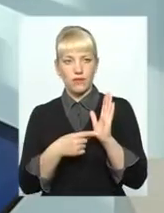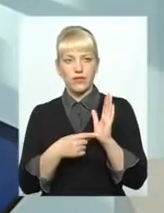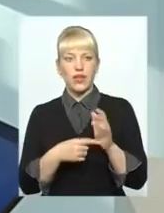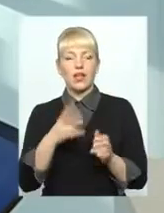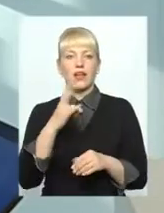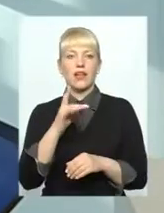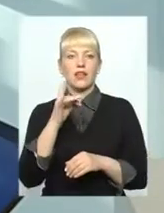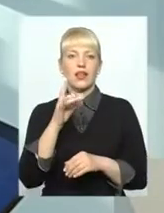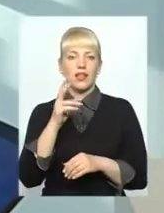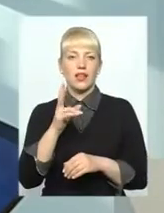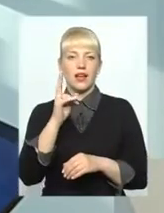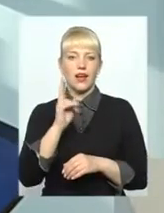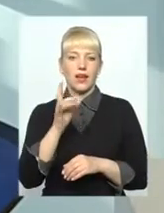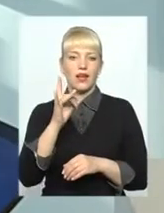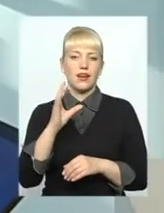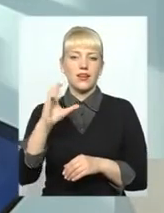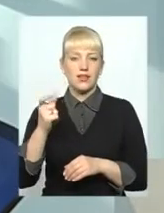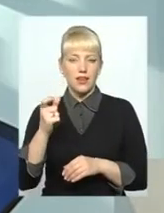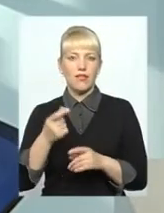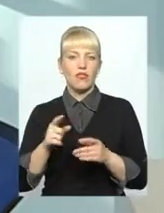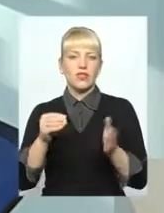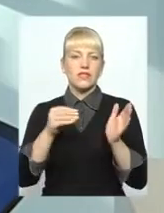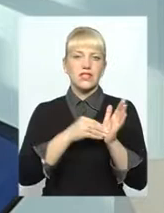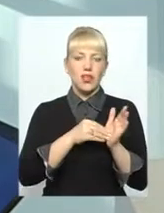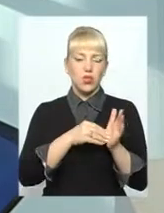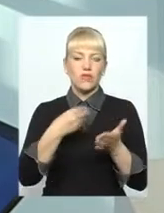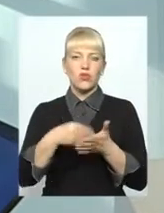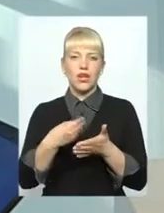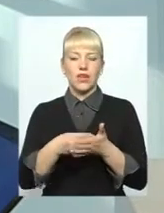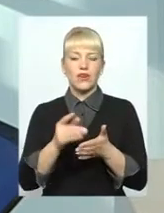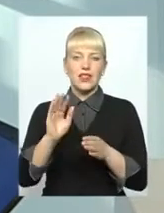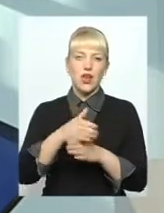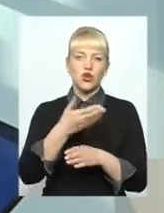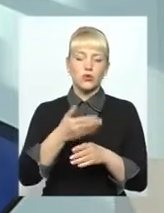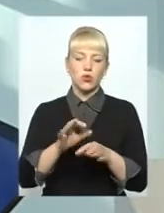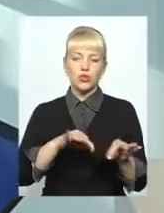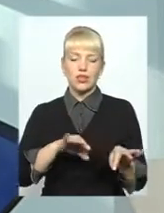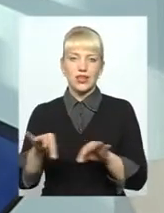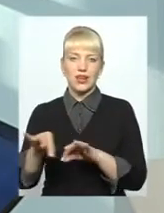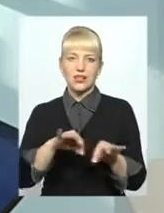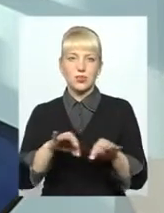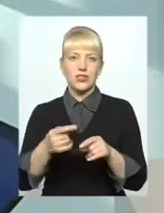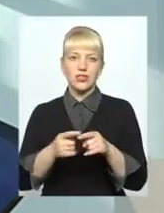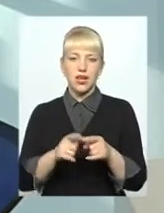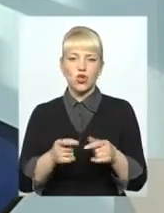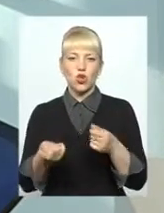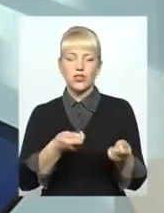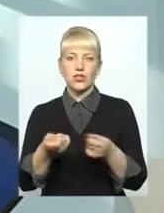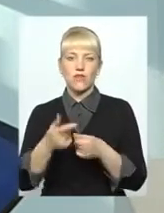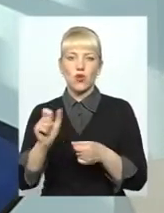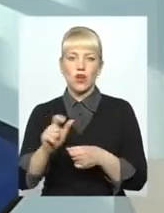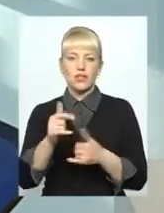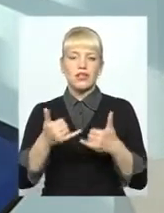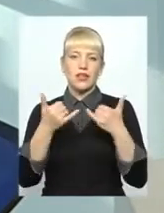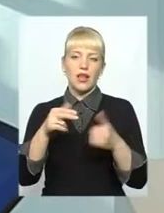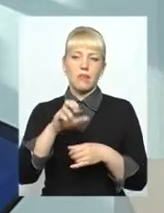НКРЄ встановлює тарифи на розподіл і на транспортування. Це тарифи доставки газу для ПАД «Хмельницьгаз»